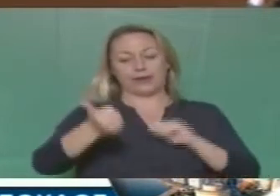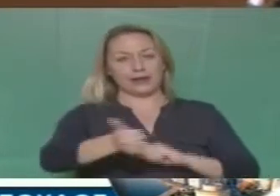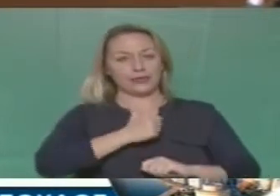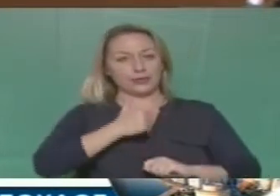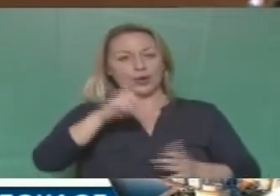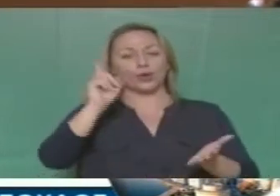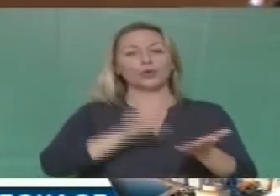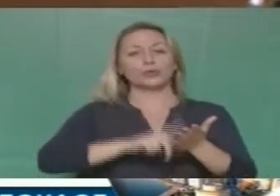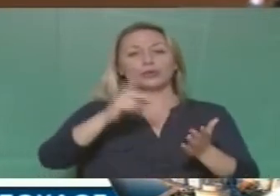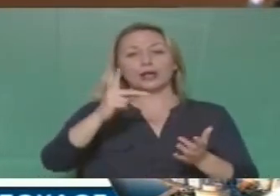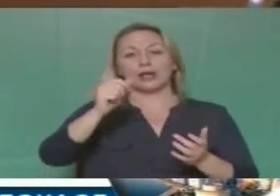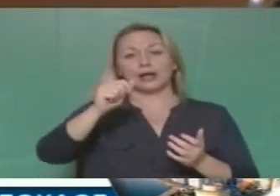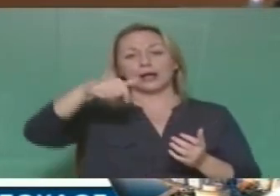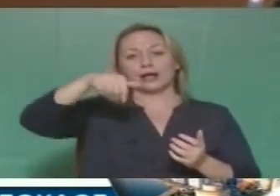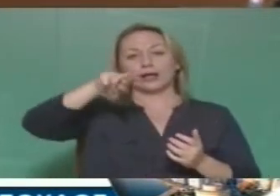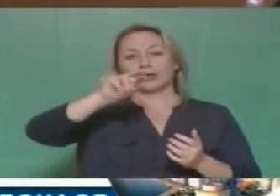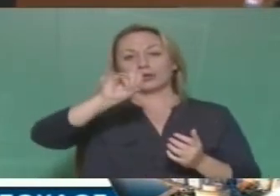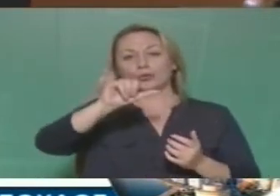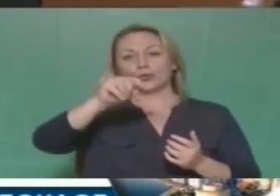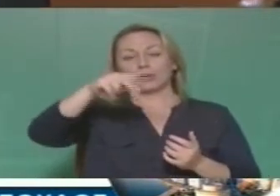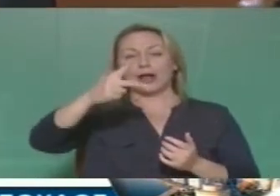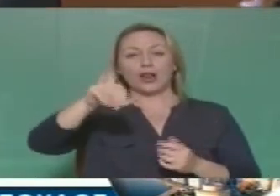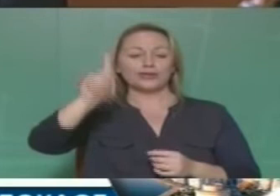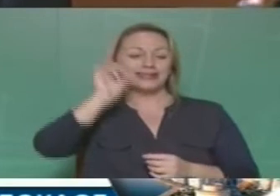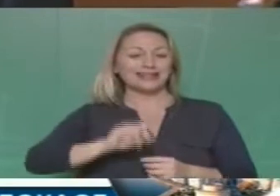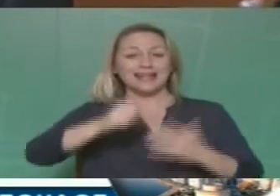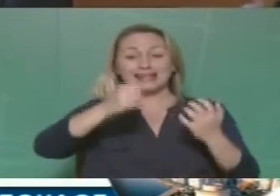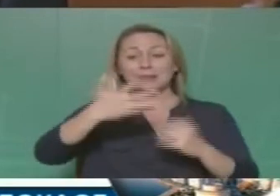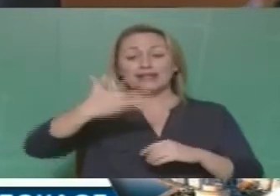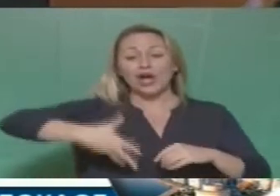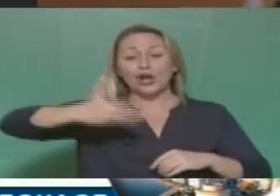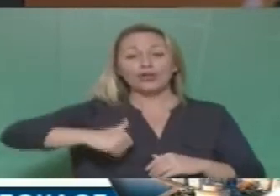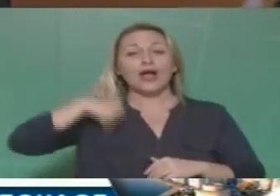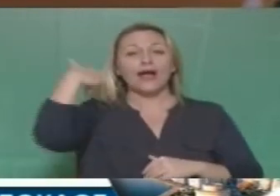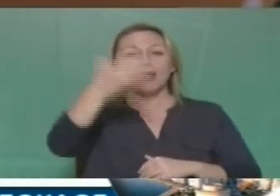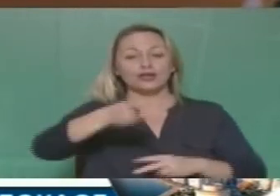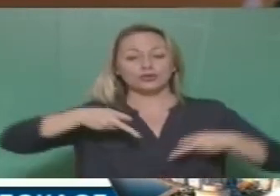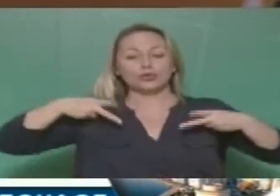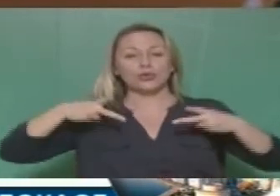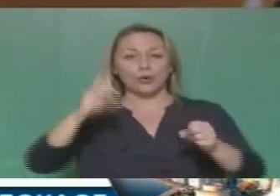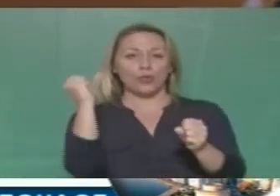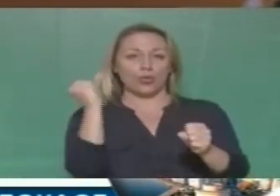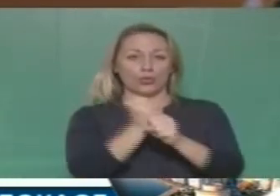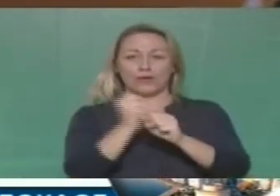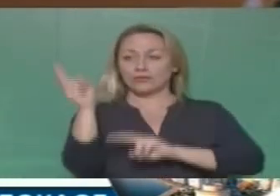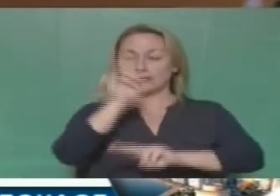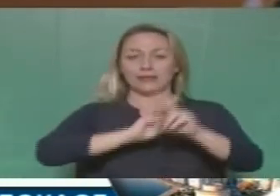τίποτα ο νόμος κατρούκαλου που στέλνει τις 65-ρες στο δρόμο σε αυτές εδώ τις συνθήκες. Είναι ντροπή